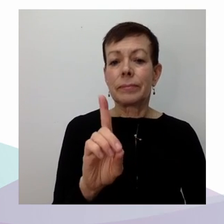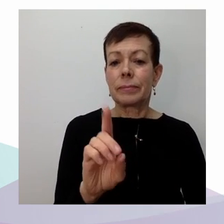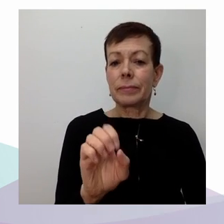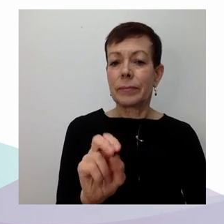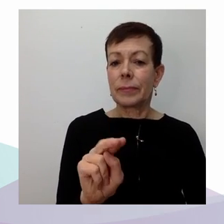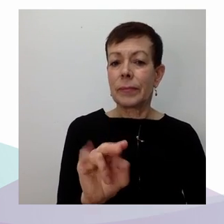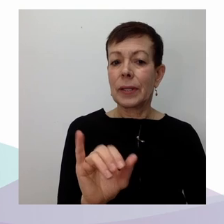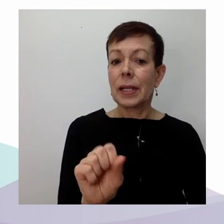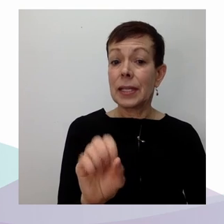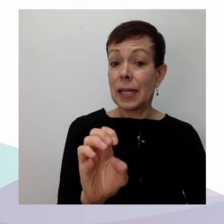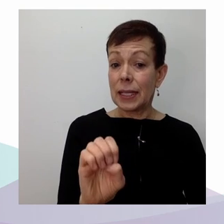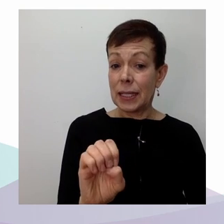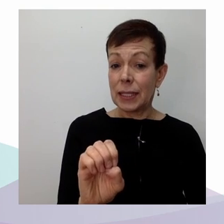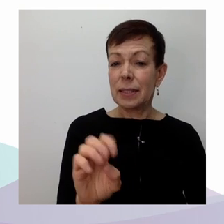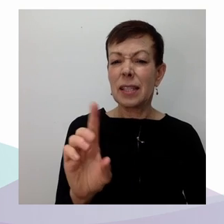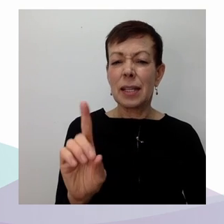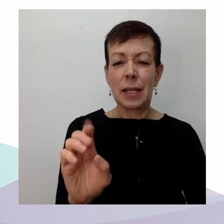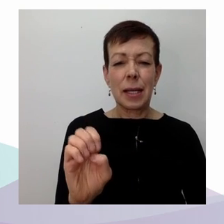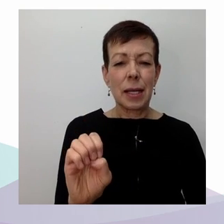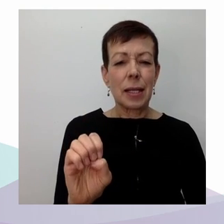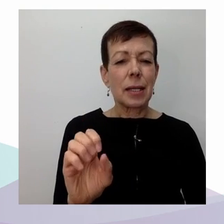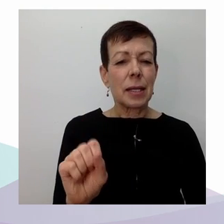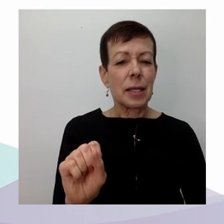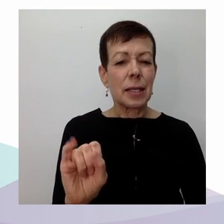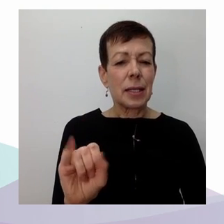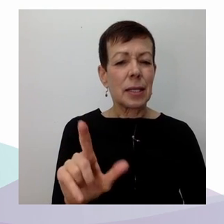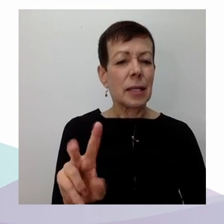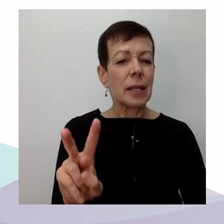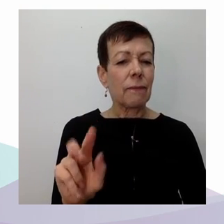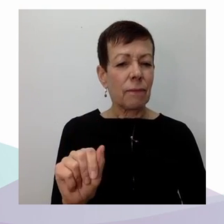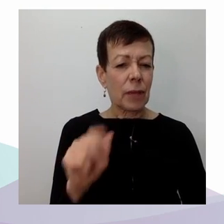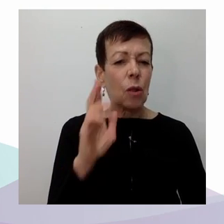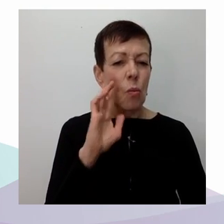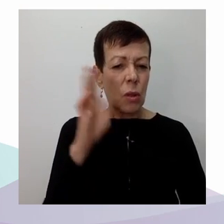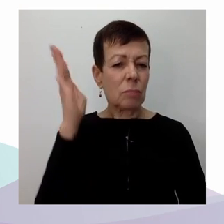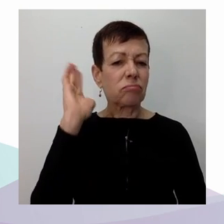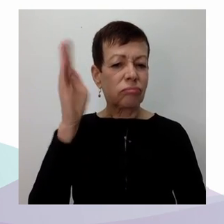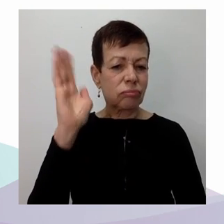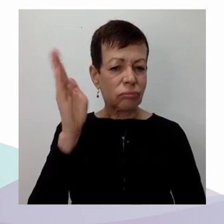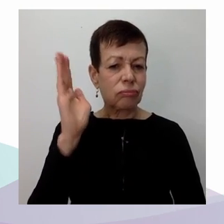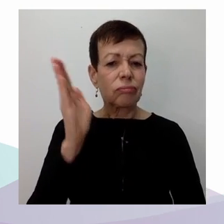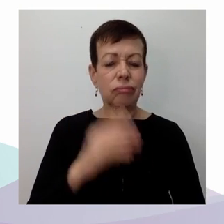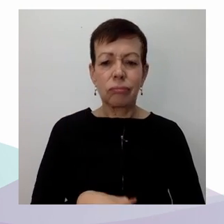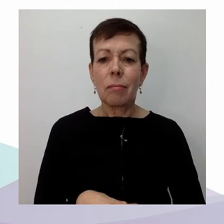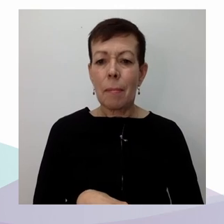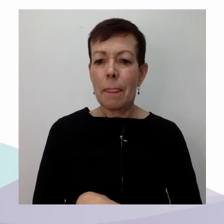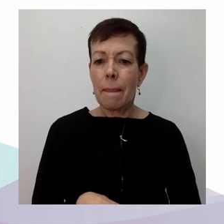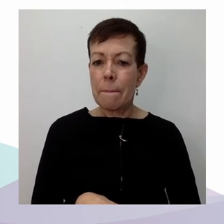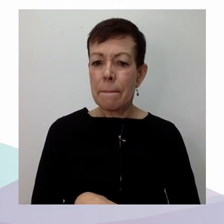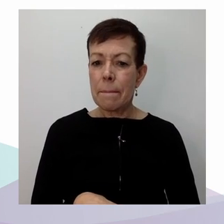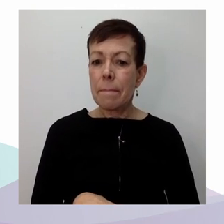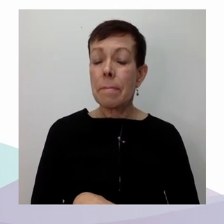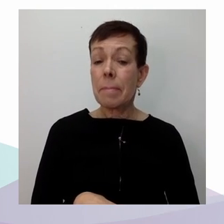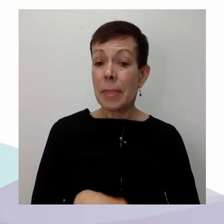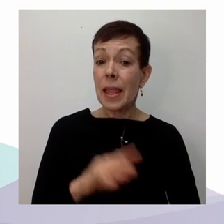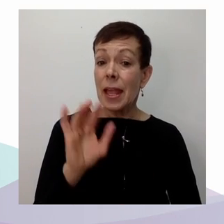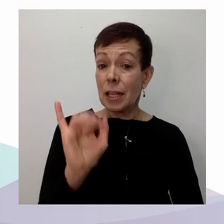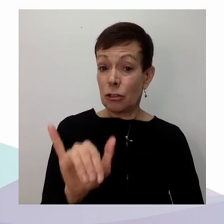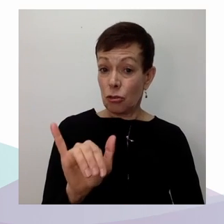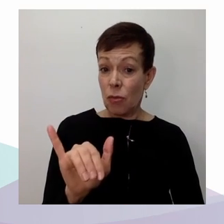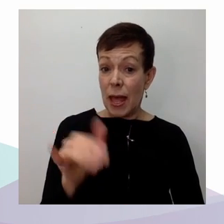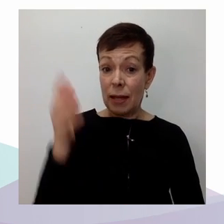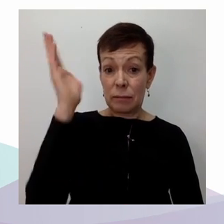conférence à ce moment-là. Et cette causerie se déroulera en anglais. D'ici là, vous pouvez continuer à